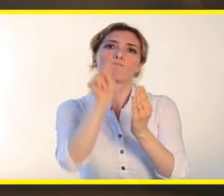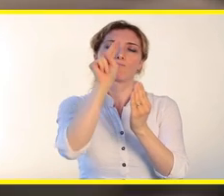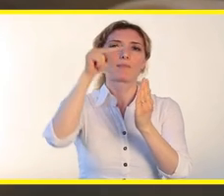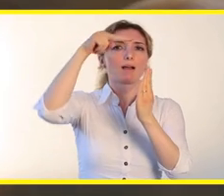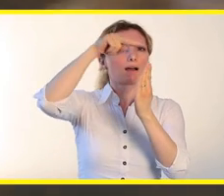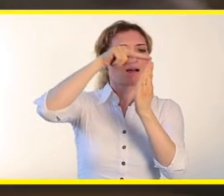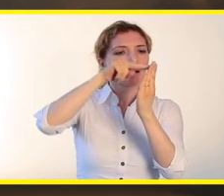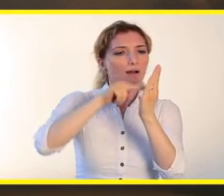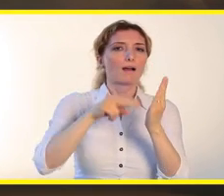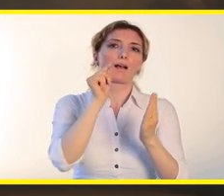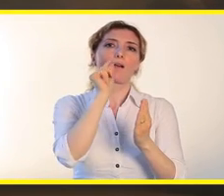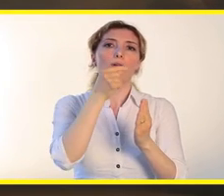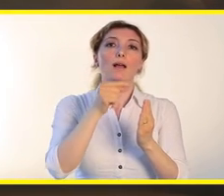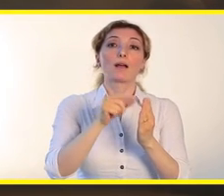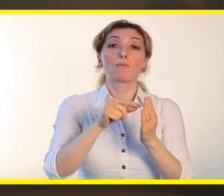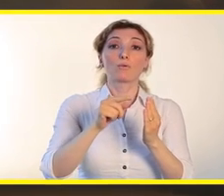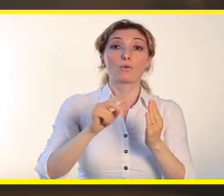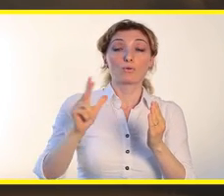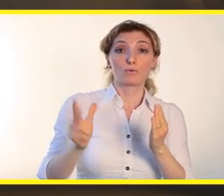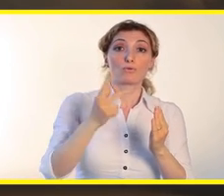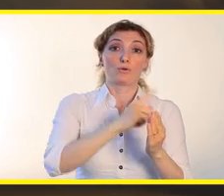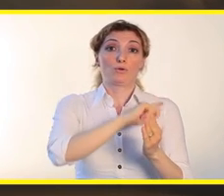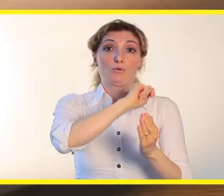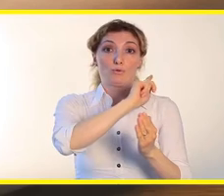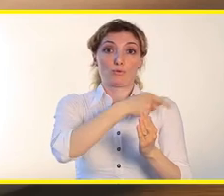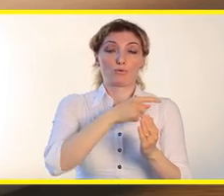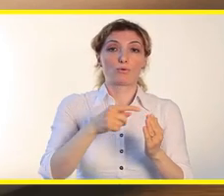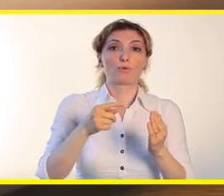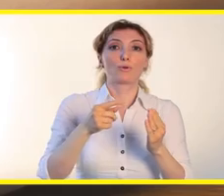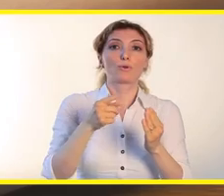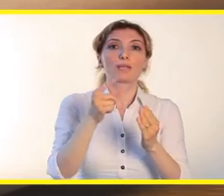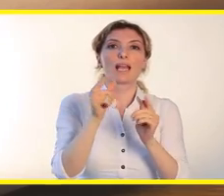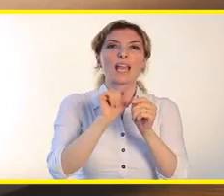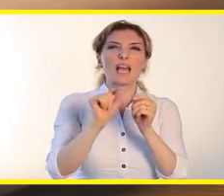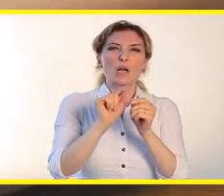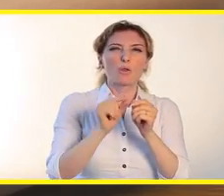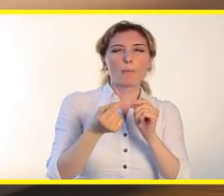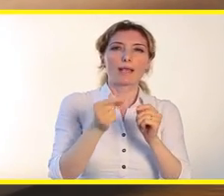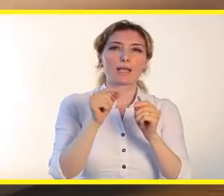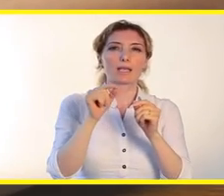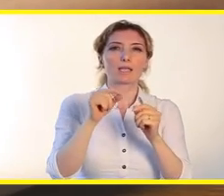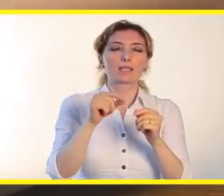aşağı doğru sürükleyin. Ve Ultra güç tasarruf modunu seçtikten sonra onaylayın.